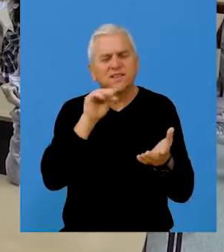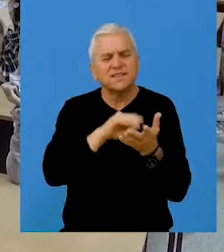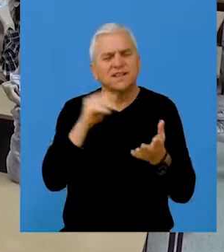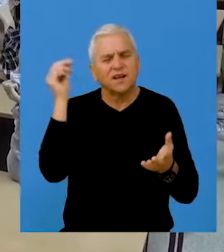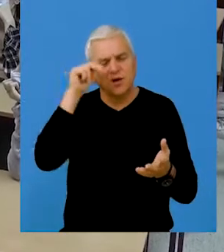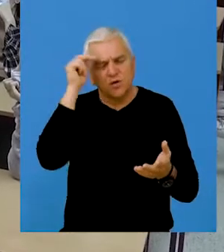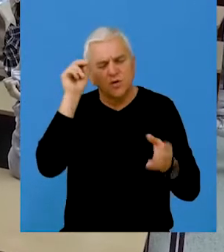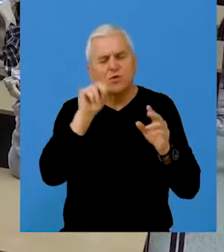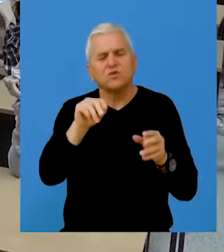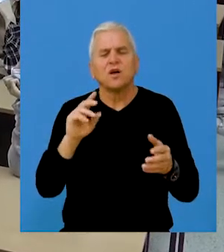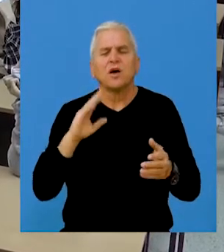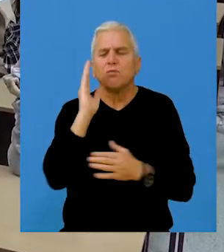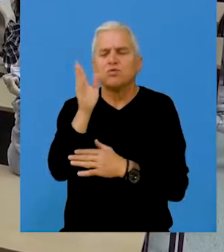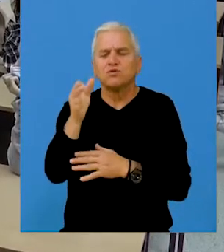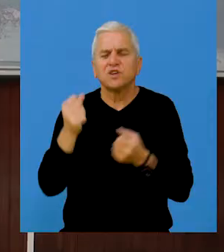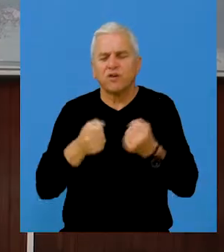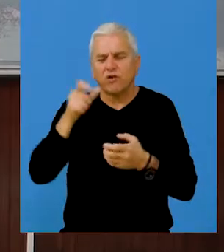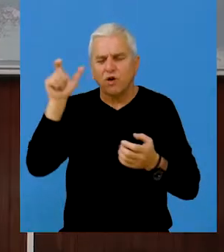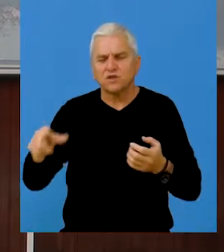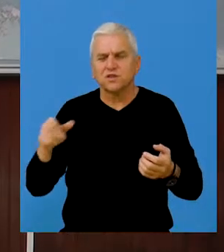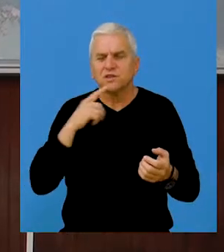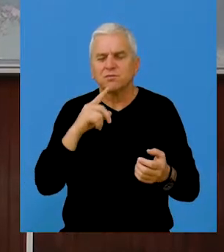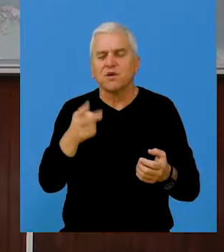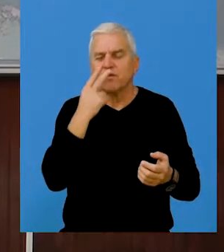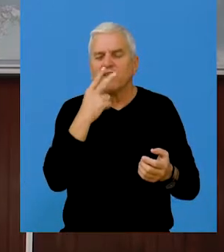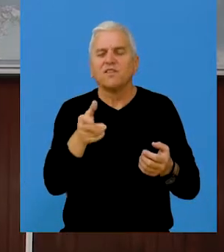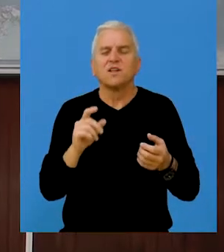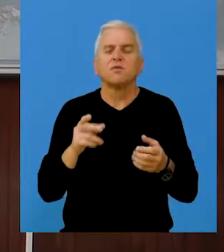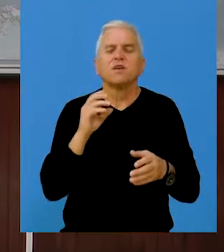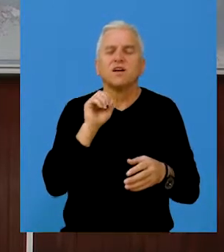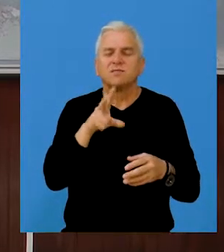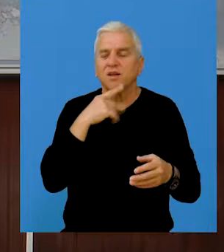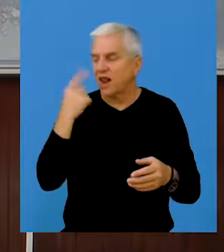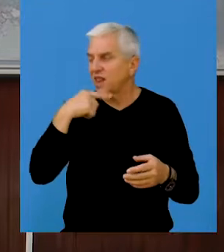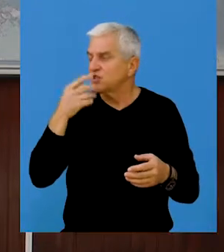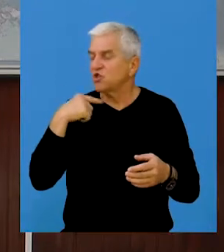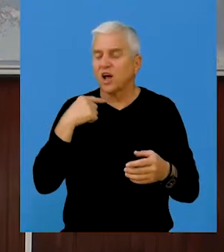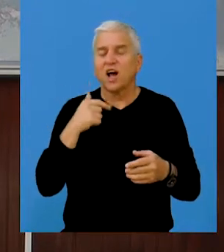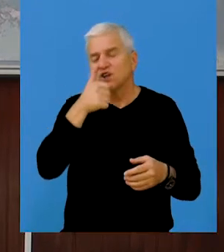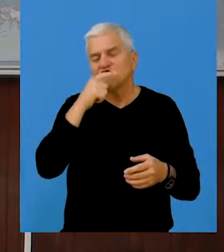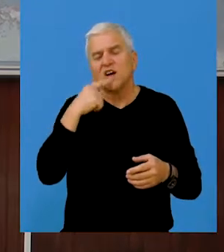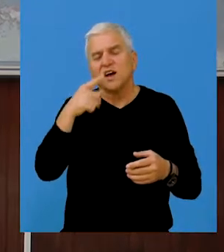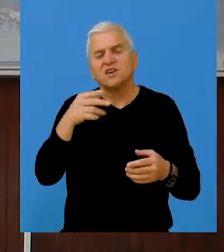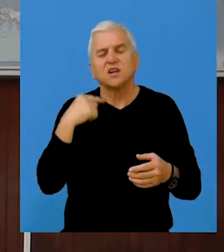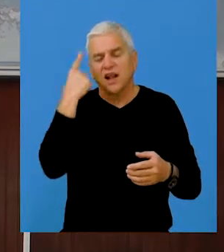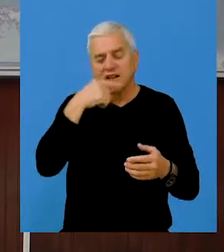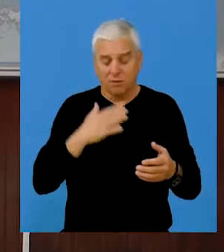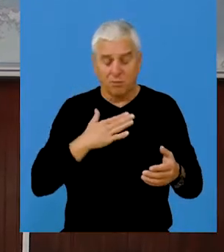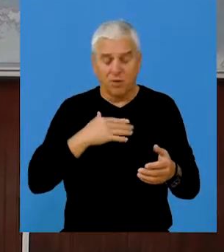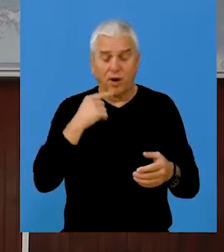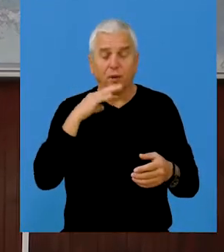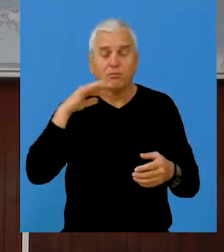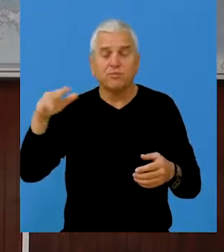sve u cilju edukacije budućih vozača. Predavanje Još uvek vozim je koncipirano na bazi ispovesti žrtve saobraćaja nezgoda i kroja kroz